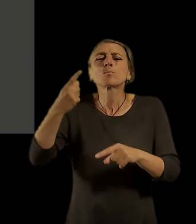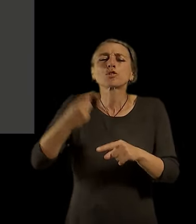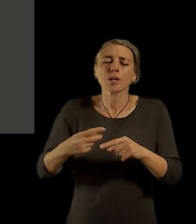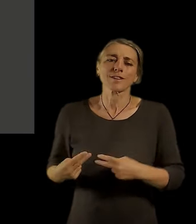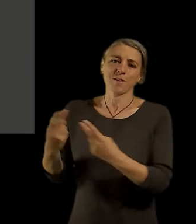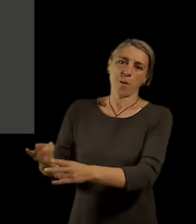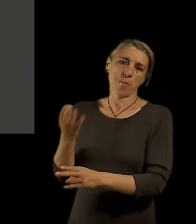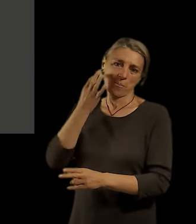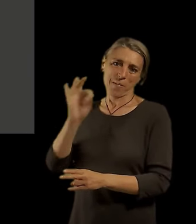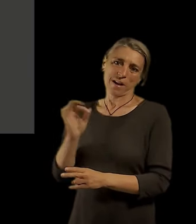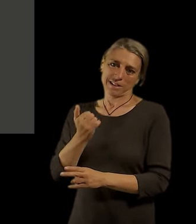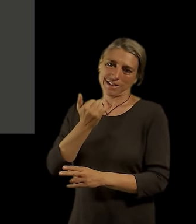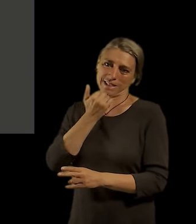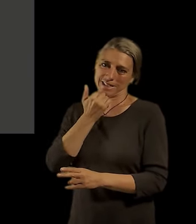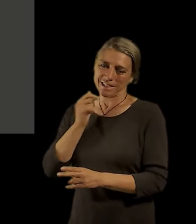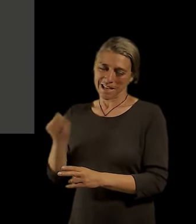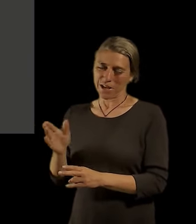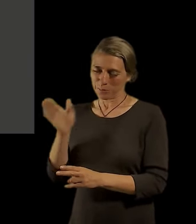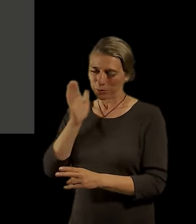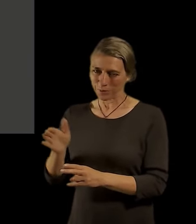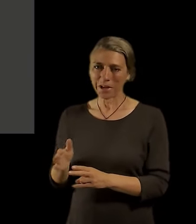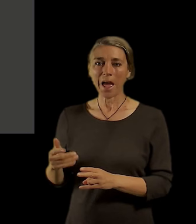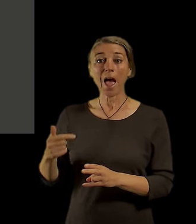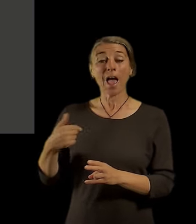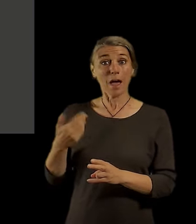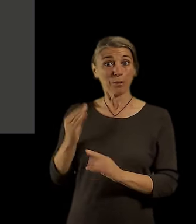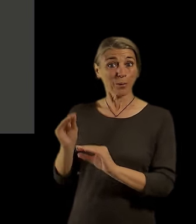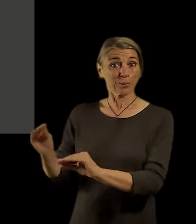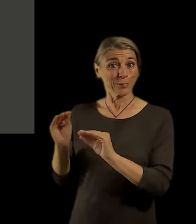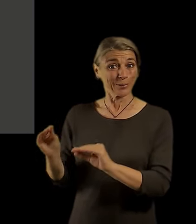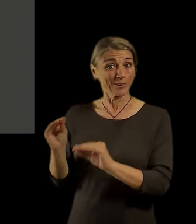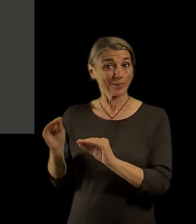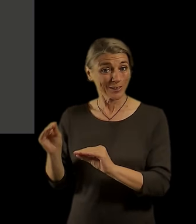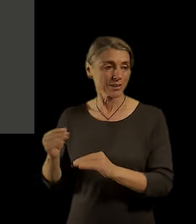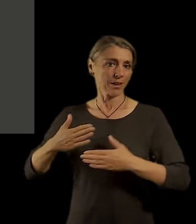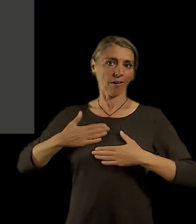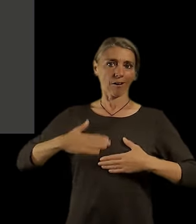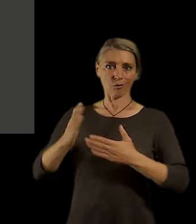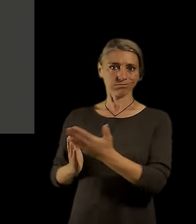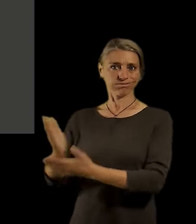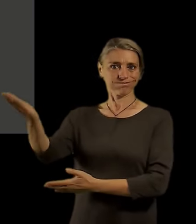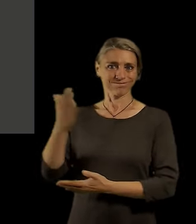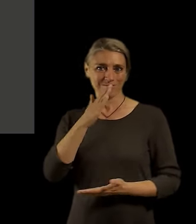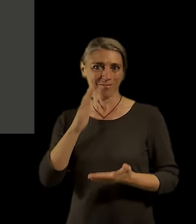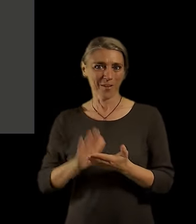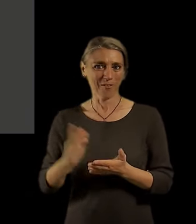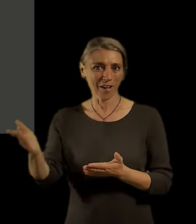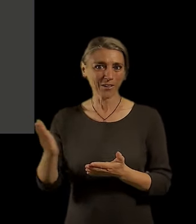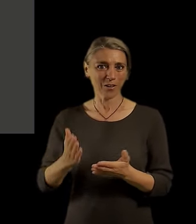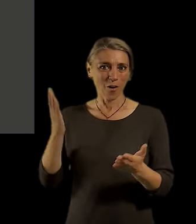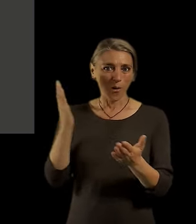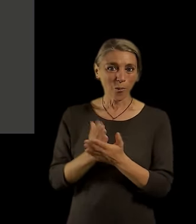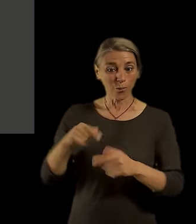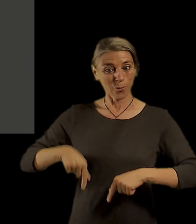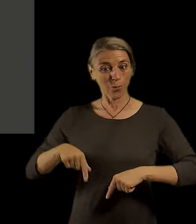rád, že jsem jako její pedagog se dožil toho, že takhle významně pracuje na IPRU.